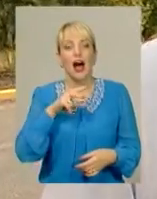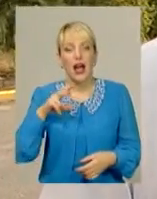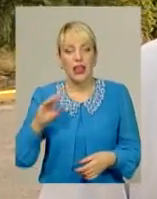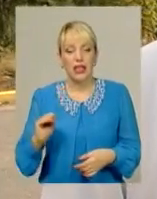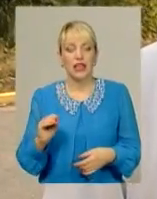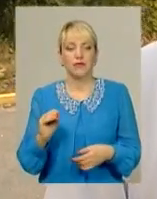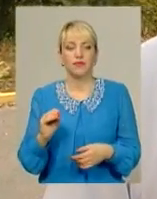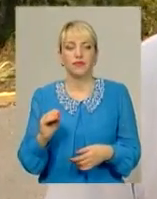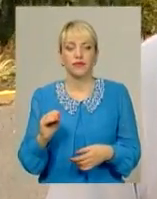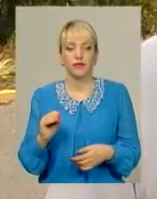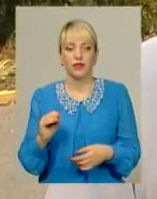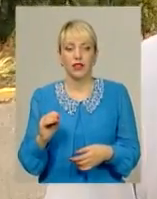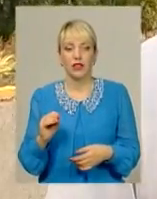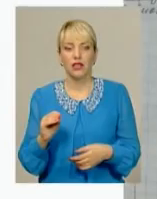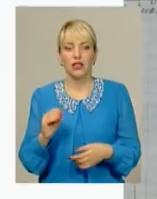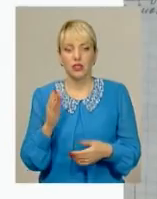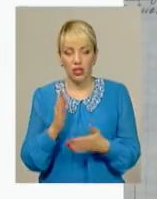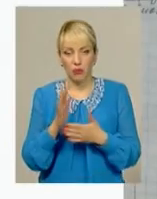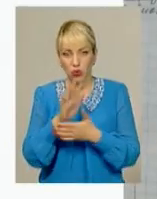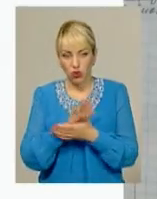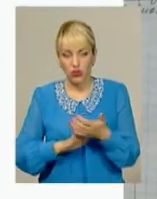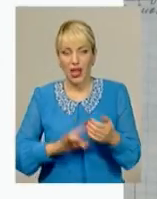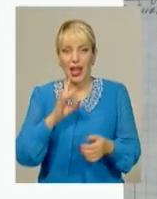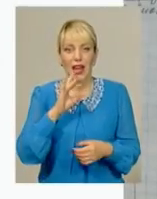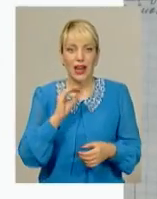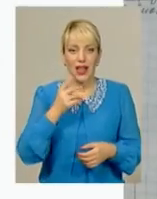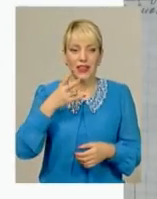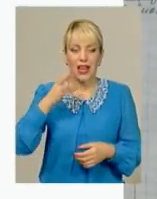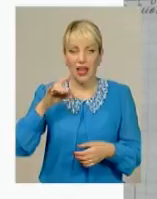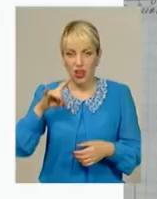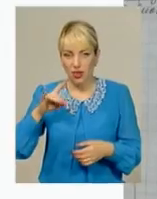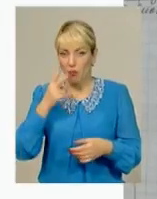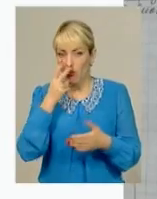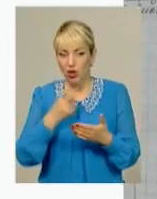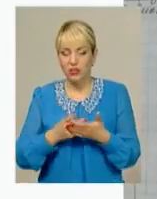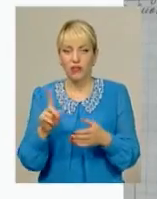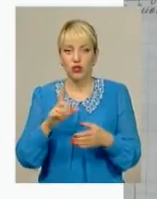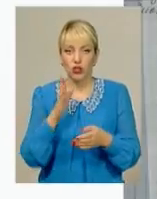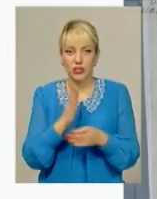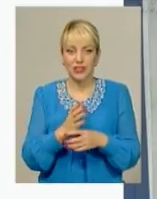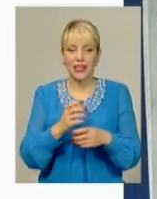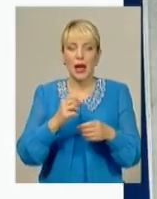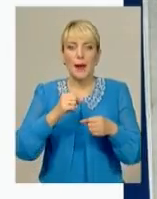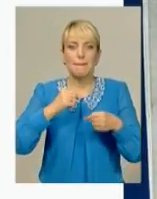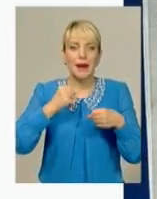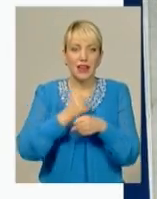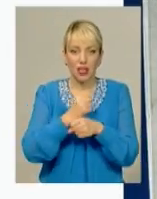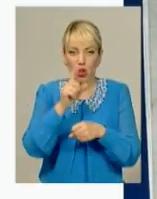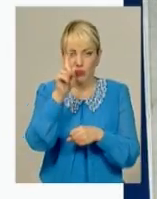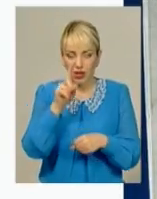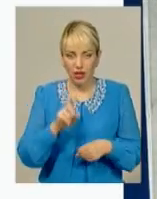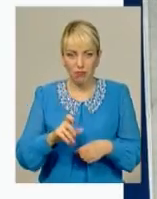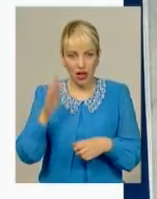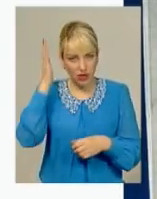діагностичний пошук триває. Рентгенолог доповнив перелік. В діагнозі – компресійні переломи тіл хребта, струс мозку, закрита